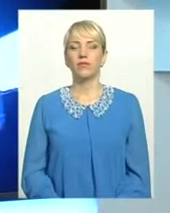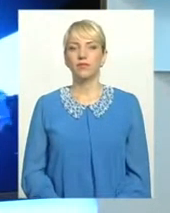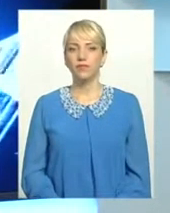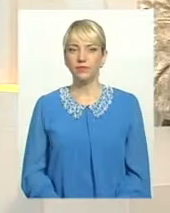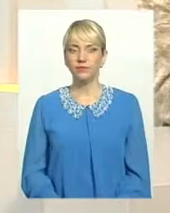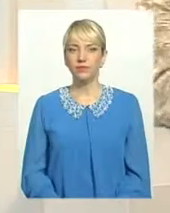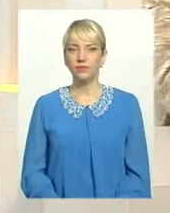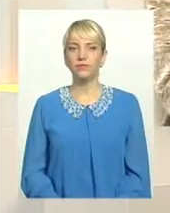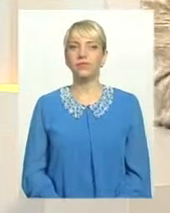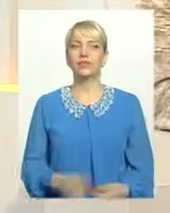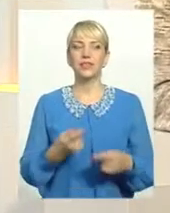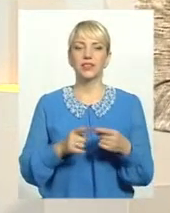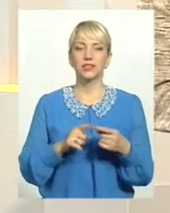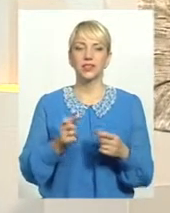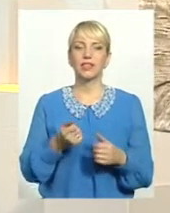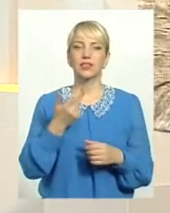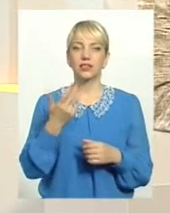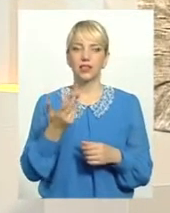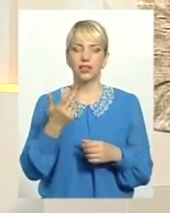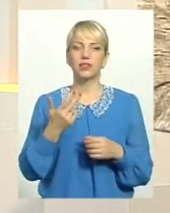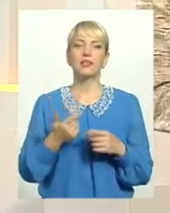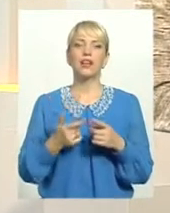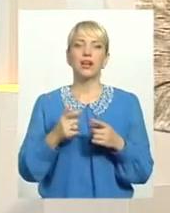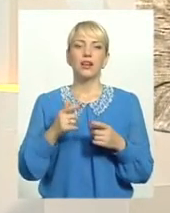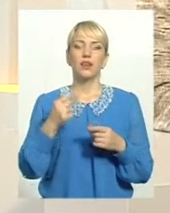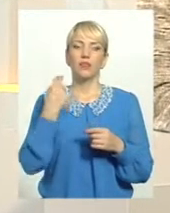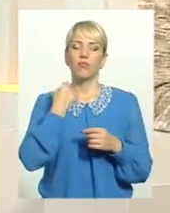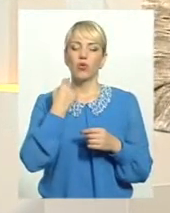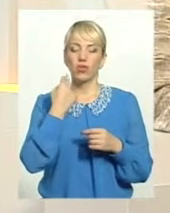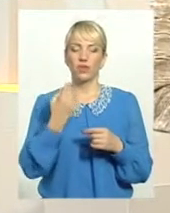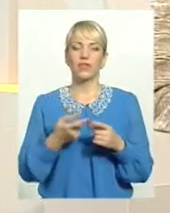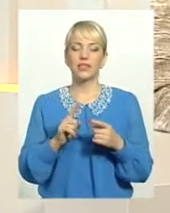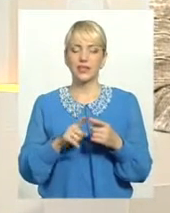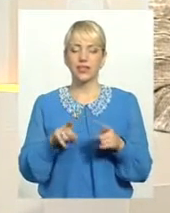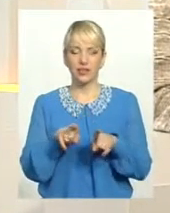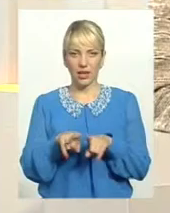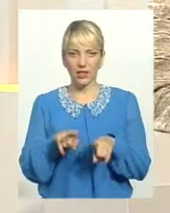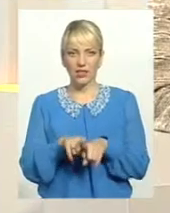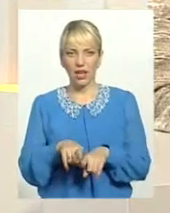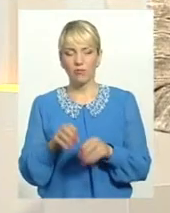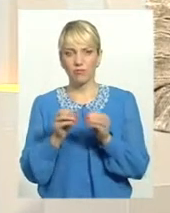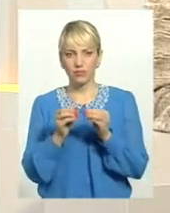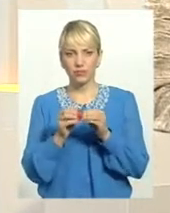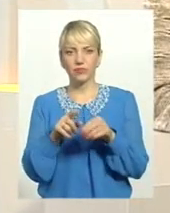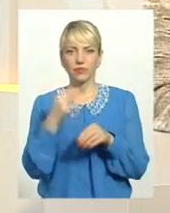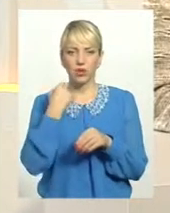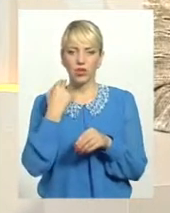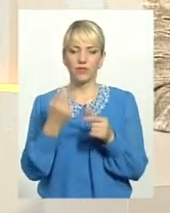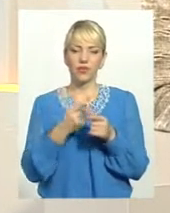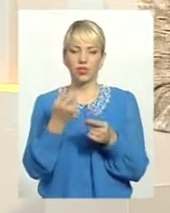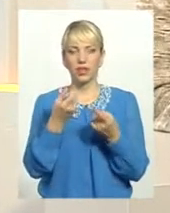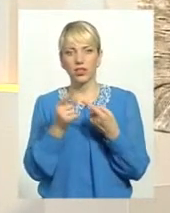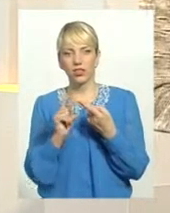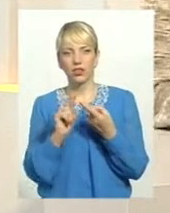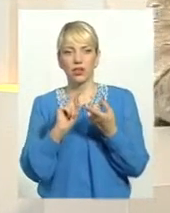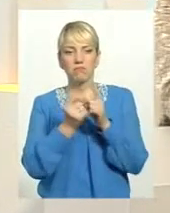боржників, це стабільні самі боржники? Чи це люди, скажімо, підприємства, які періодично в силу певних економічних, можливо, обставин